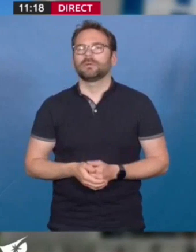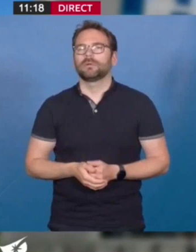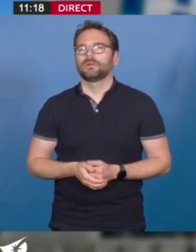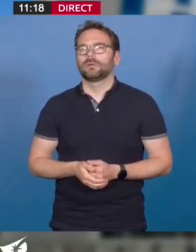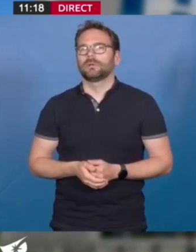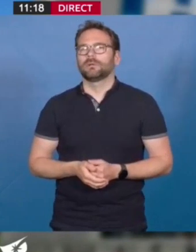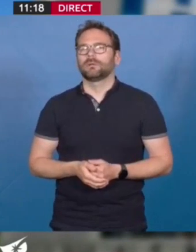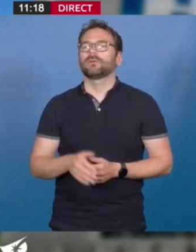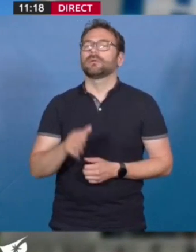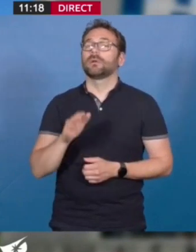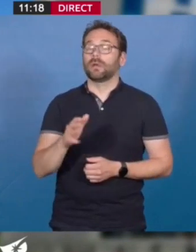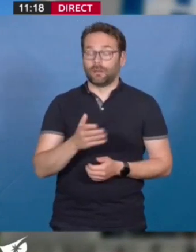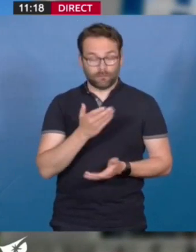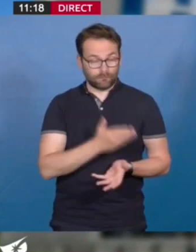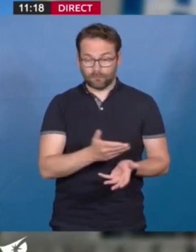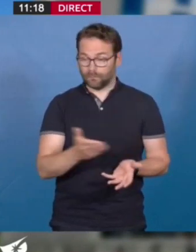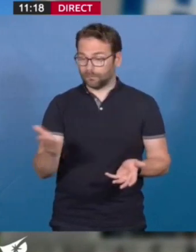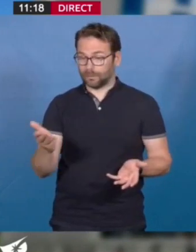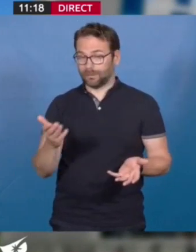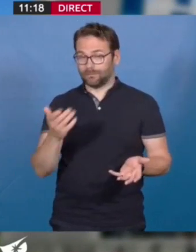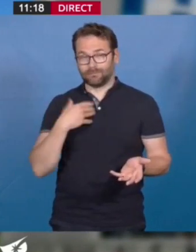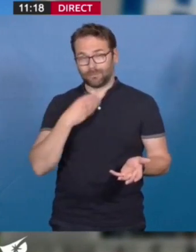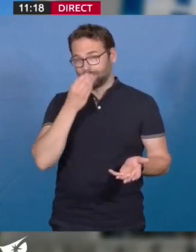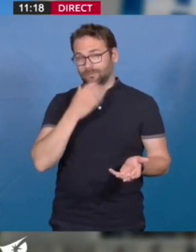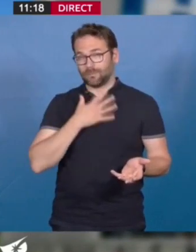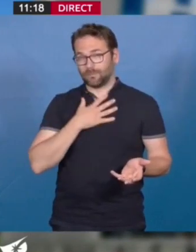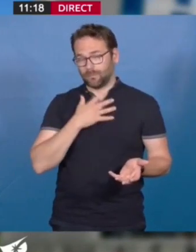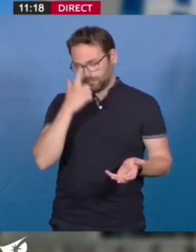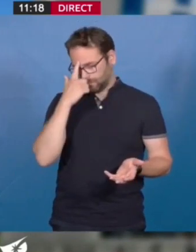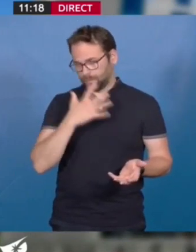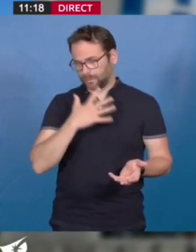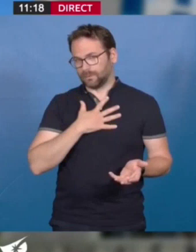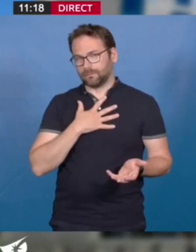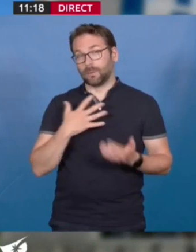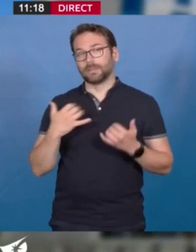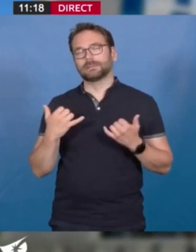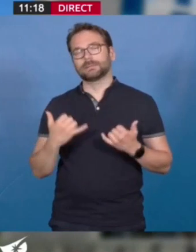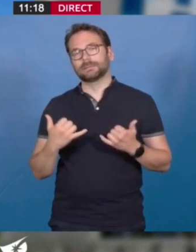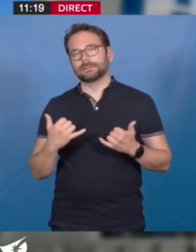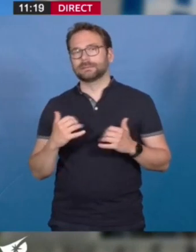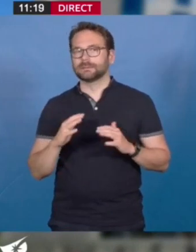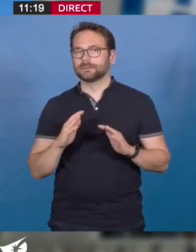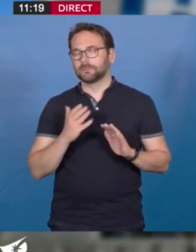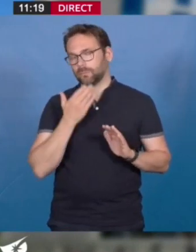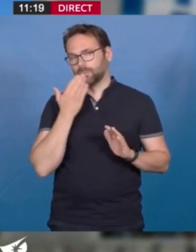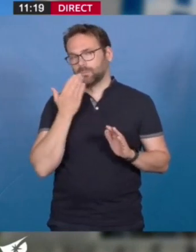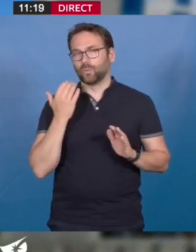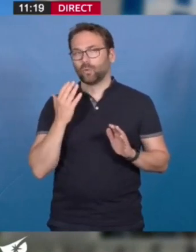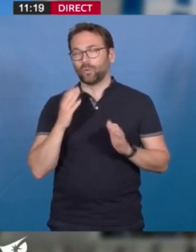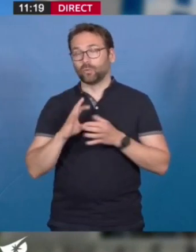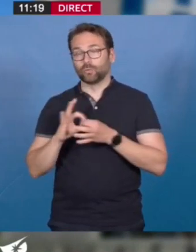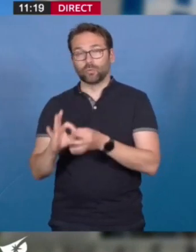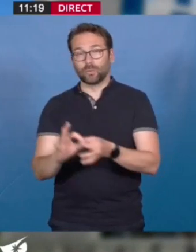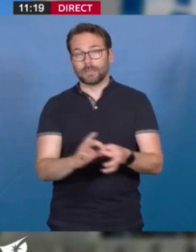Au nom de tout cela, moi je pense que nous devrions ici être solidaires